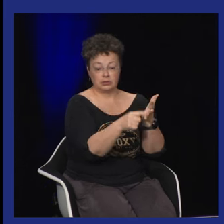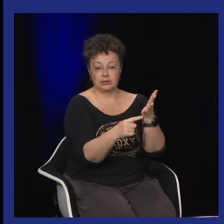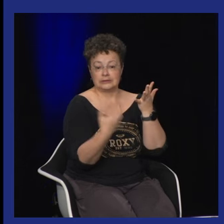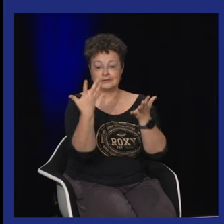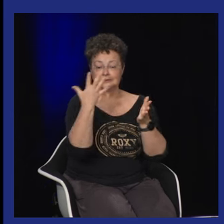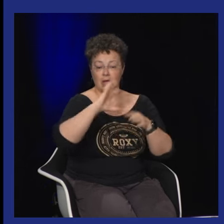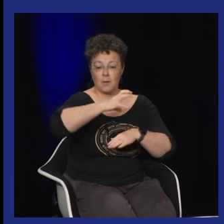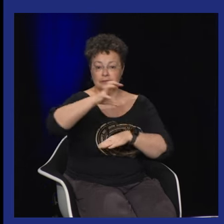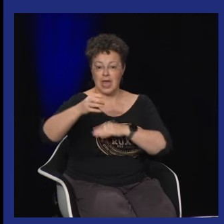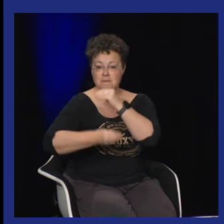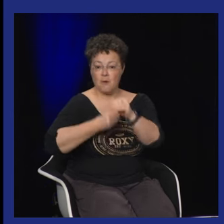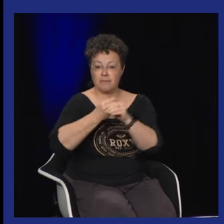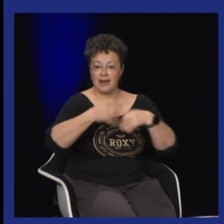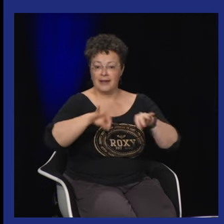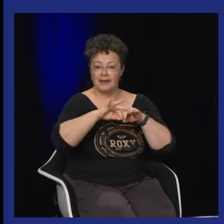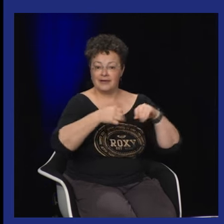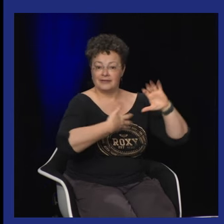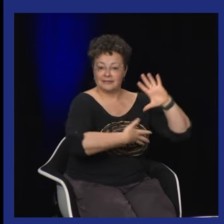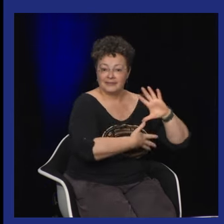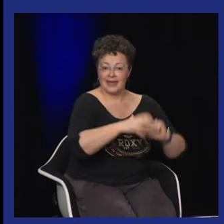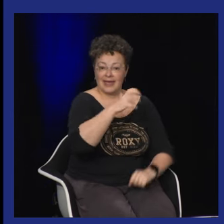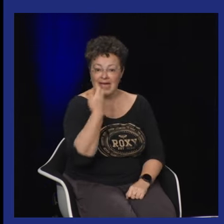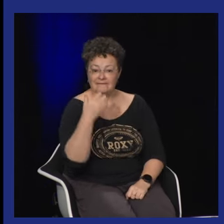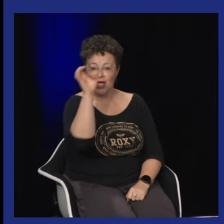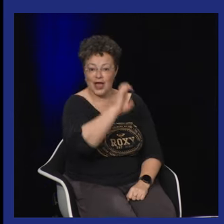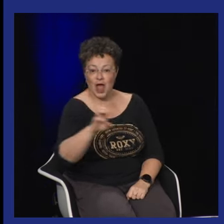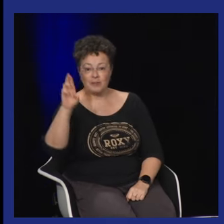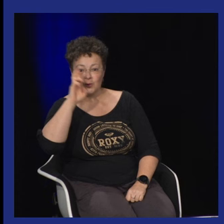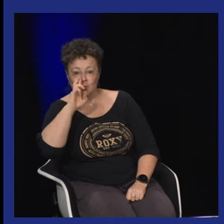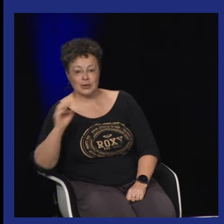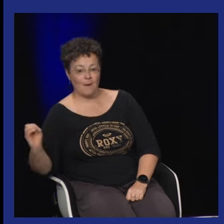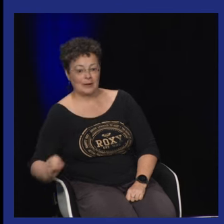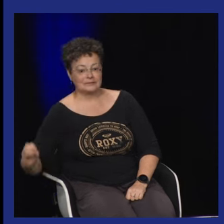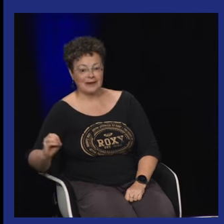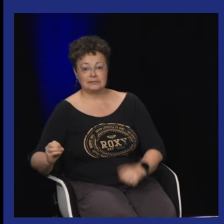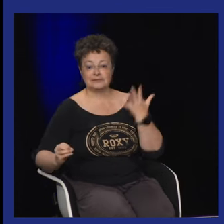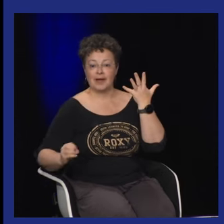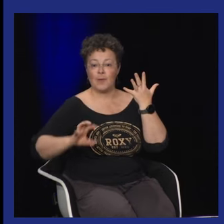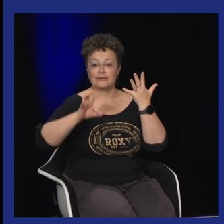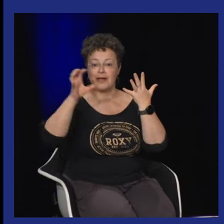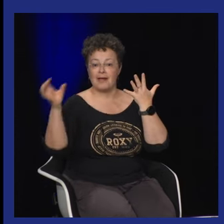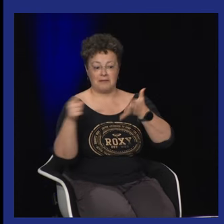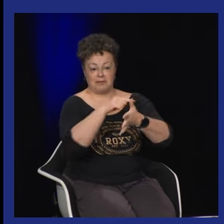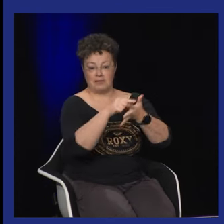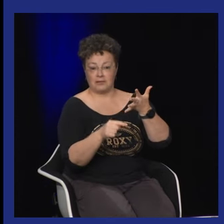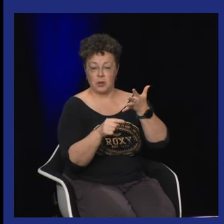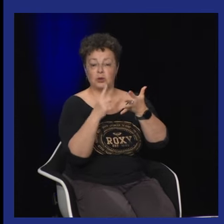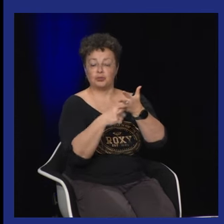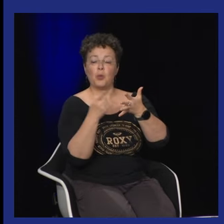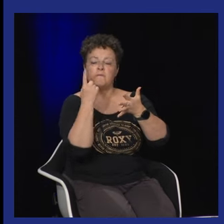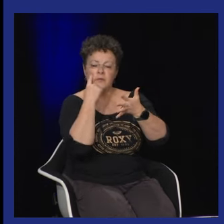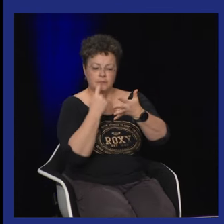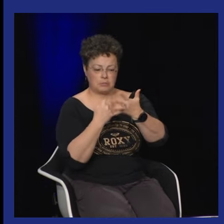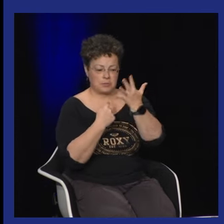un peu comme ça deux mains l'une sur l'autre et qui représentent un peu le voilà les continents les cinq continents